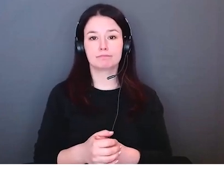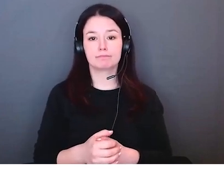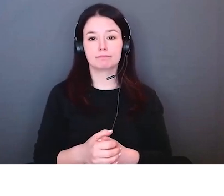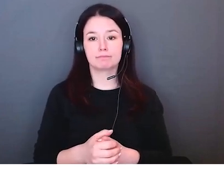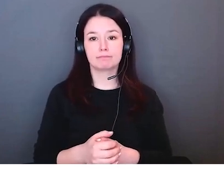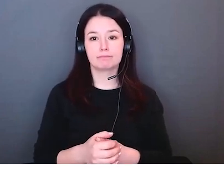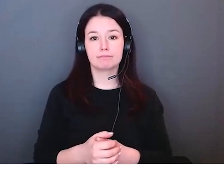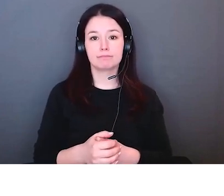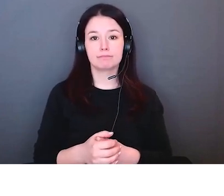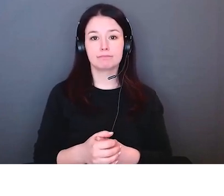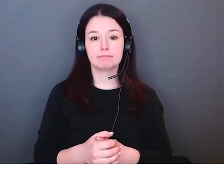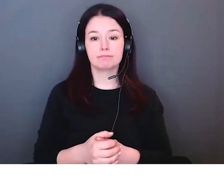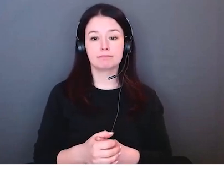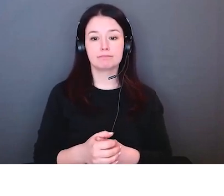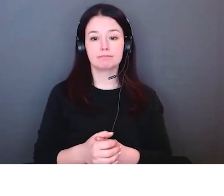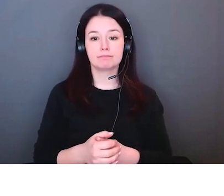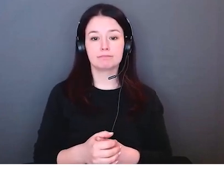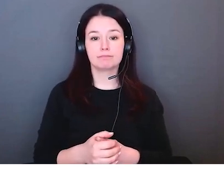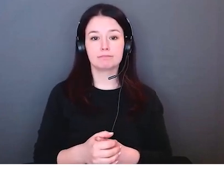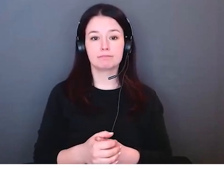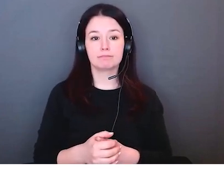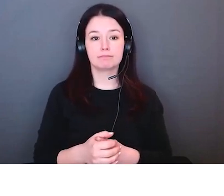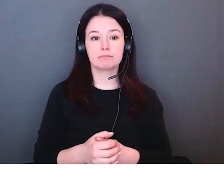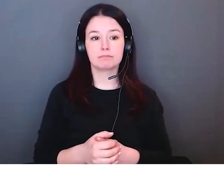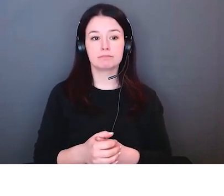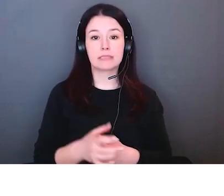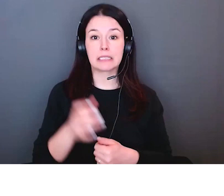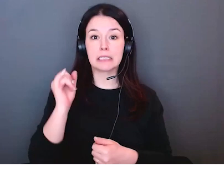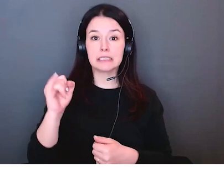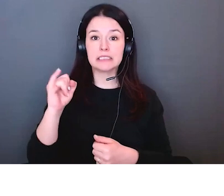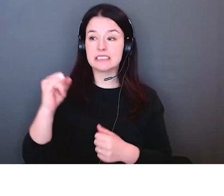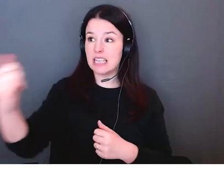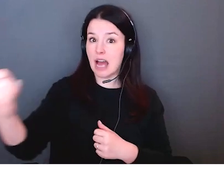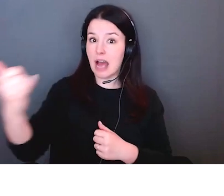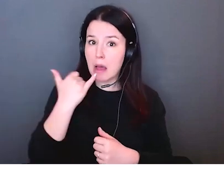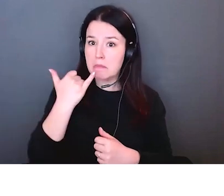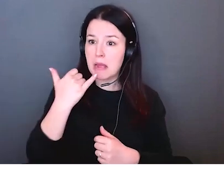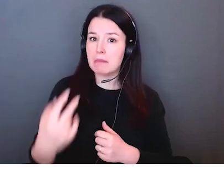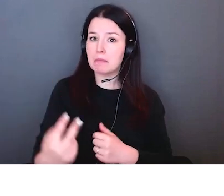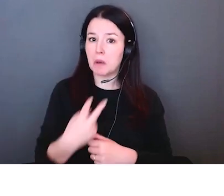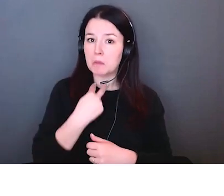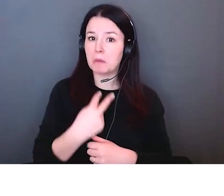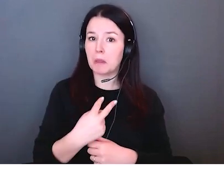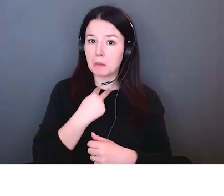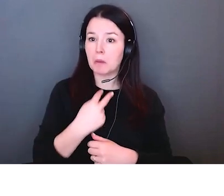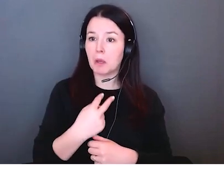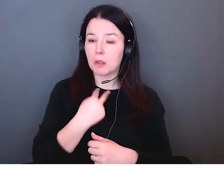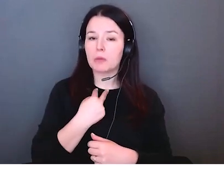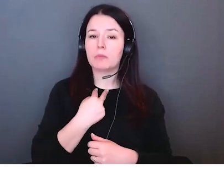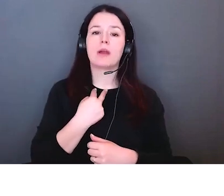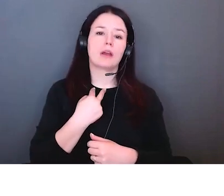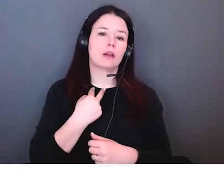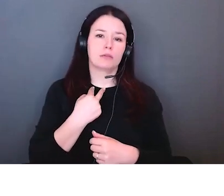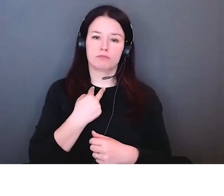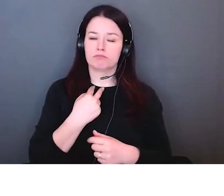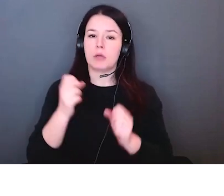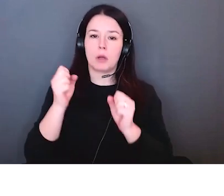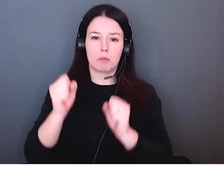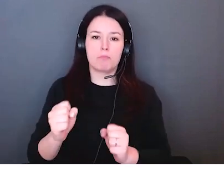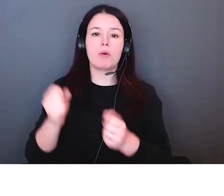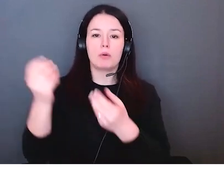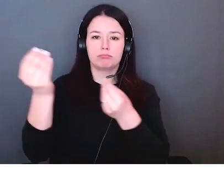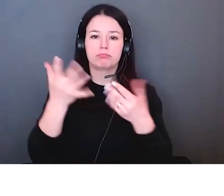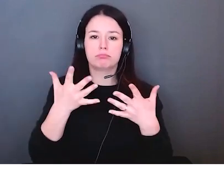Vos questions ne seront pas discutées en direct, vu que nous avons beaucoup à faire durant cette session, mais